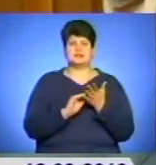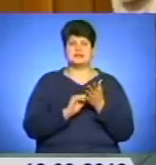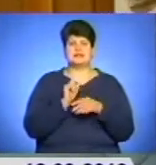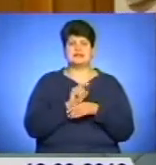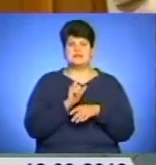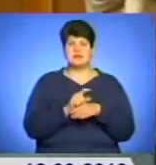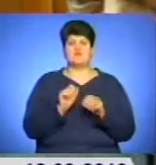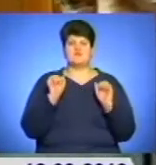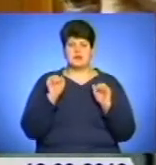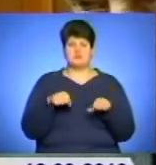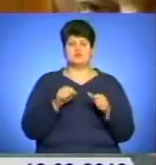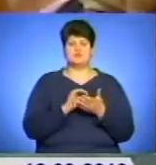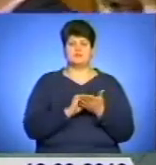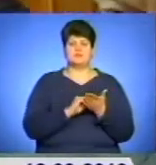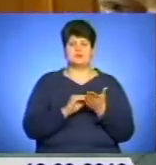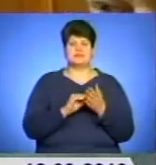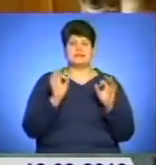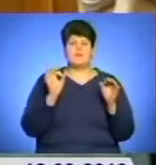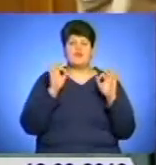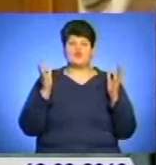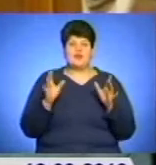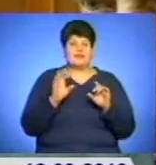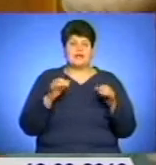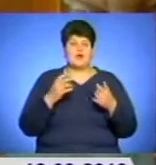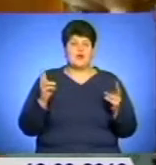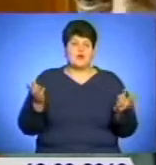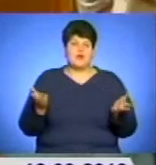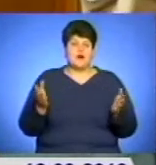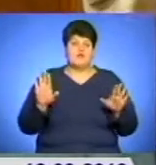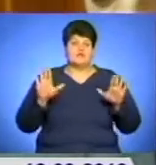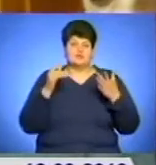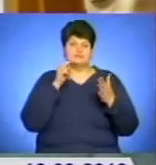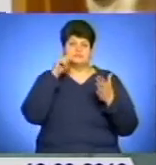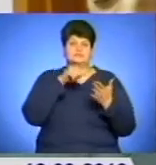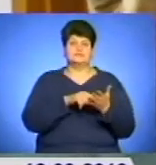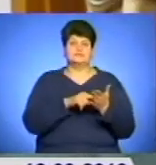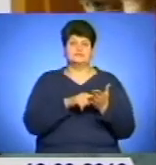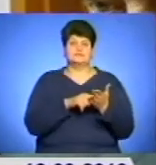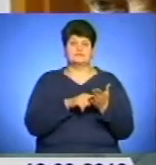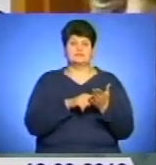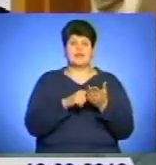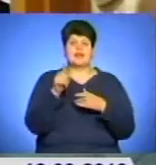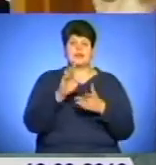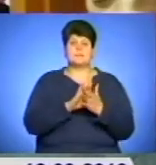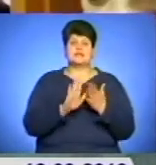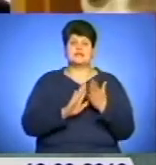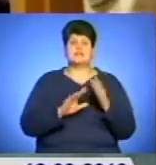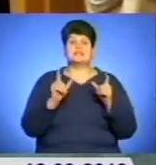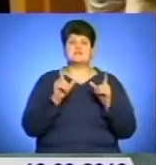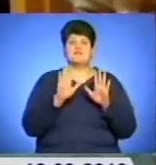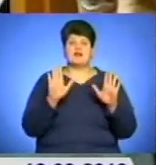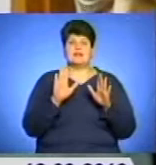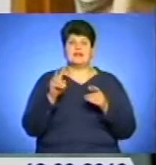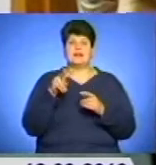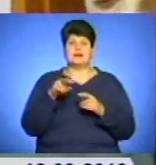замовлення, можна писати ні про що і ні для кого, а раптом попадеш. А ті пісні, які співає Леса Горницька, по